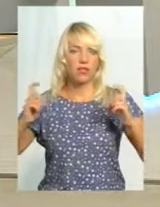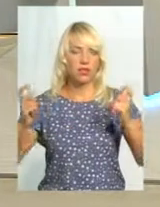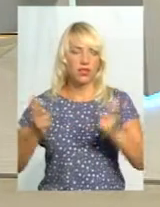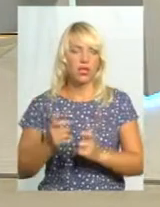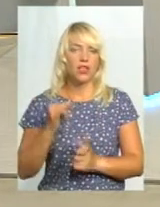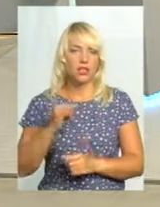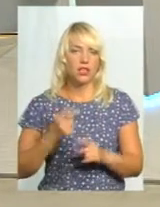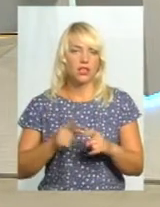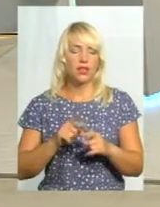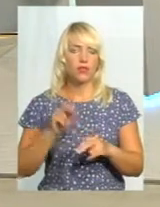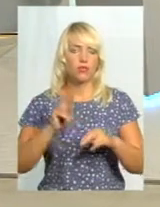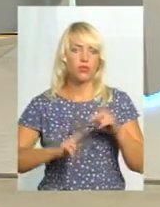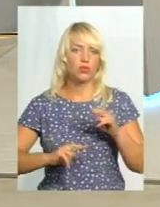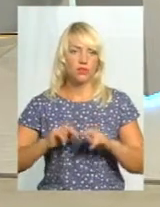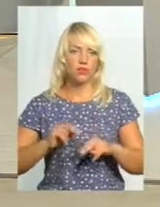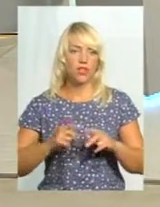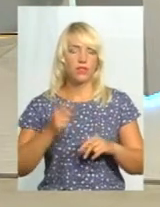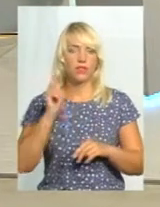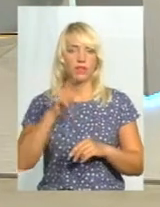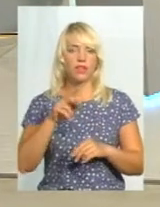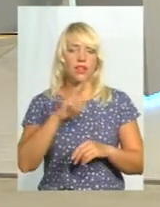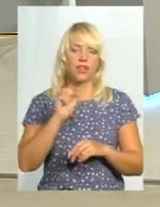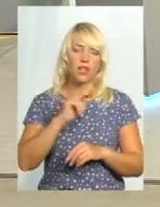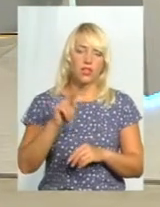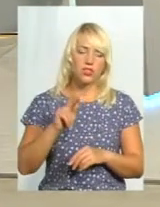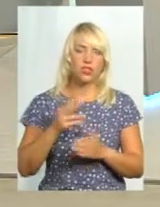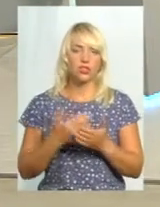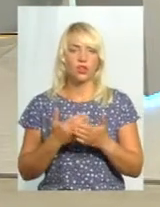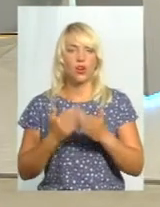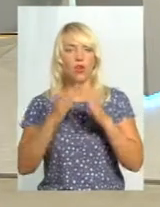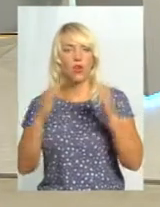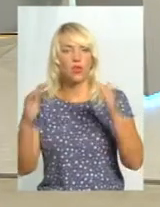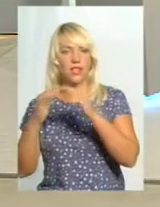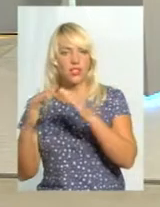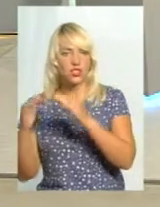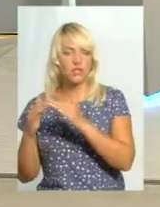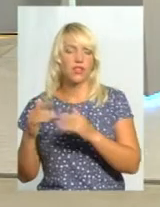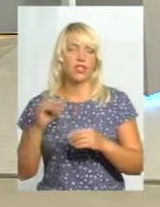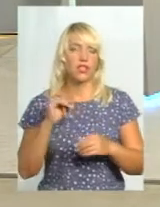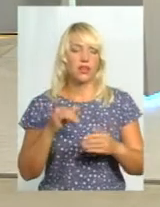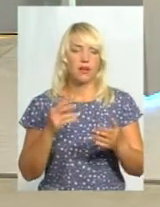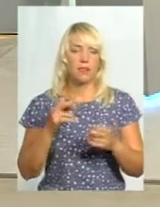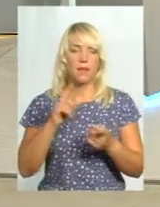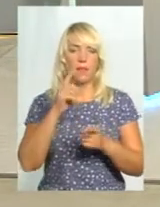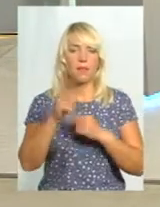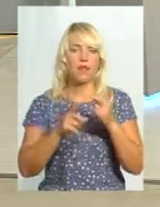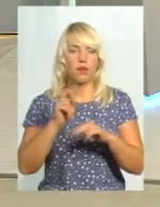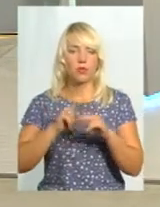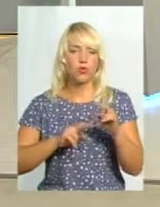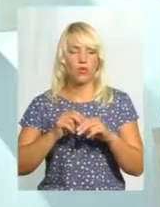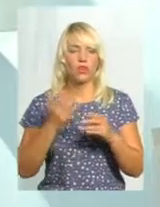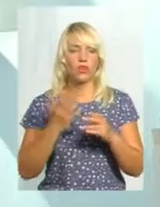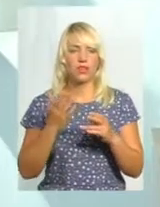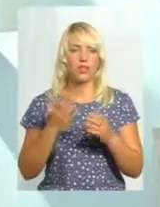далі просто будівля дач, котеджів, перебудова якихось цілих об'єктів,